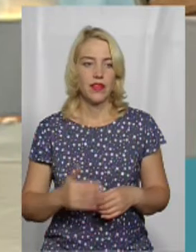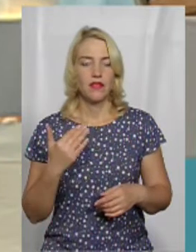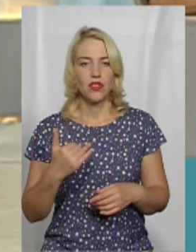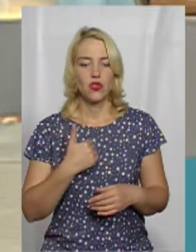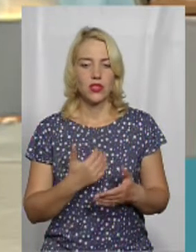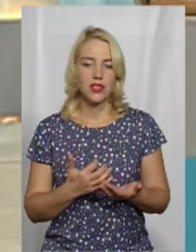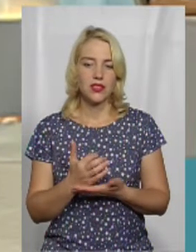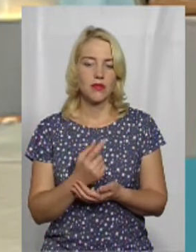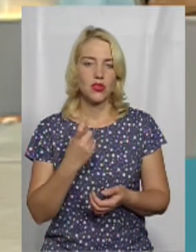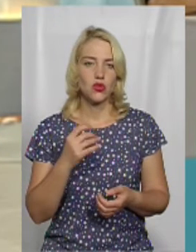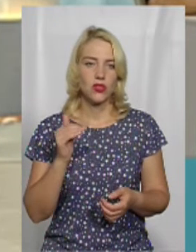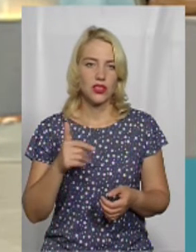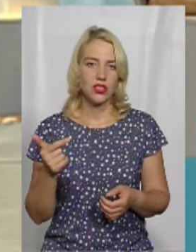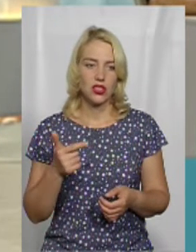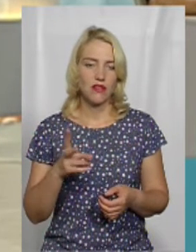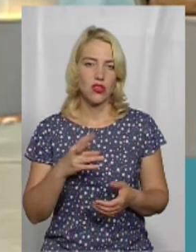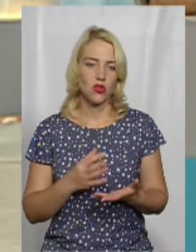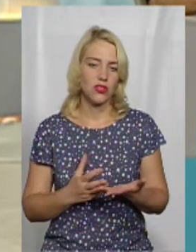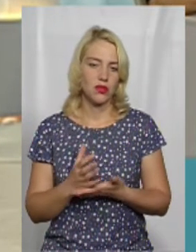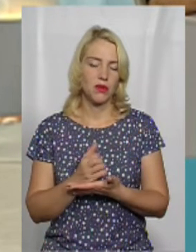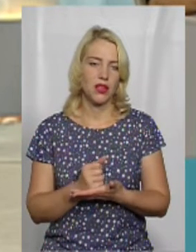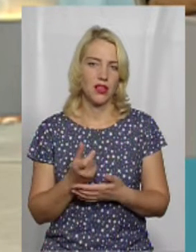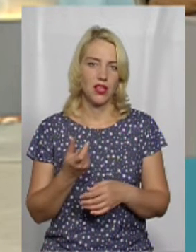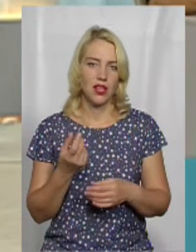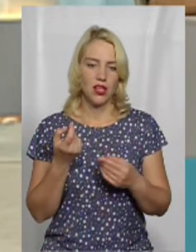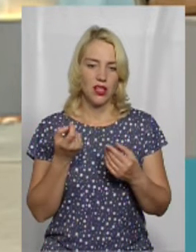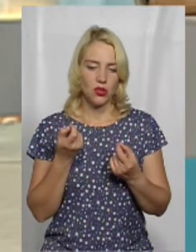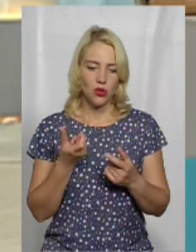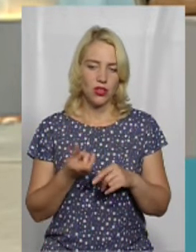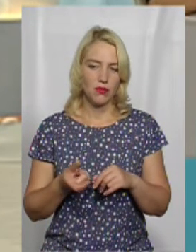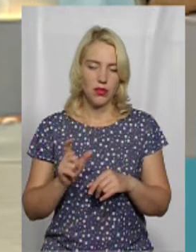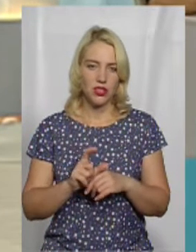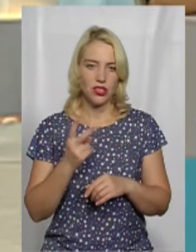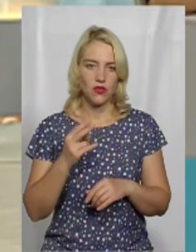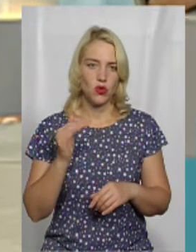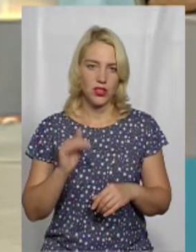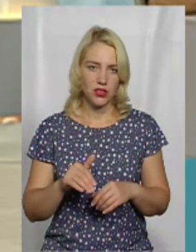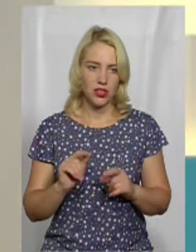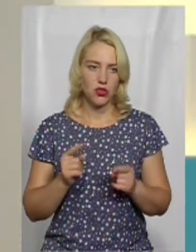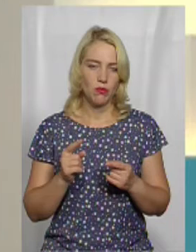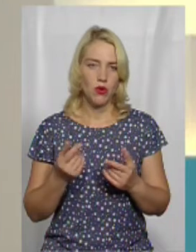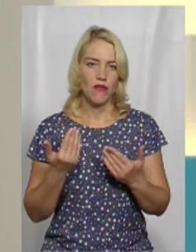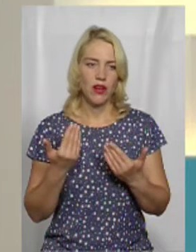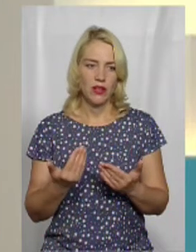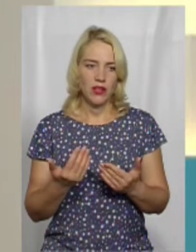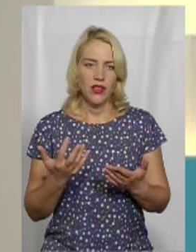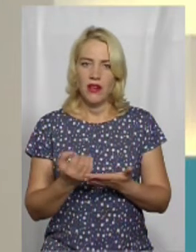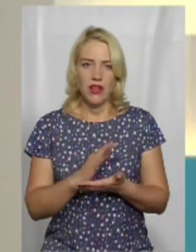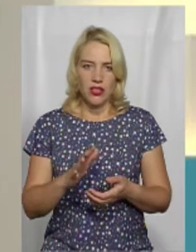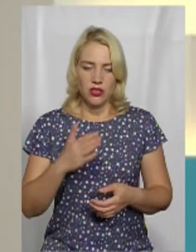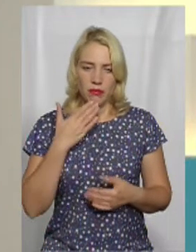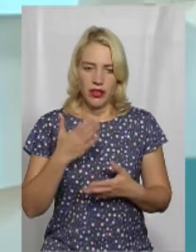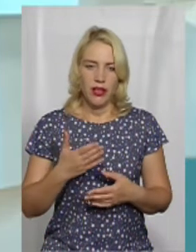зібрати 100 тисяч гривень, але зібрали трохи більше 2 тисяч, якщо не помиляюсь. Як ви гадаєте, чому не вийшло?